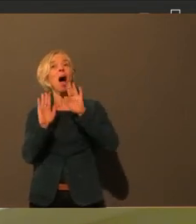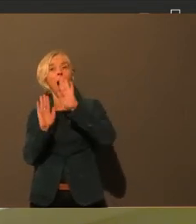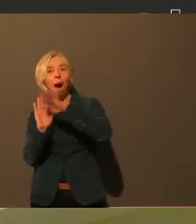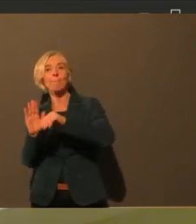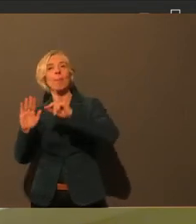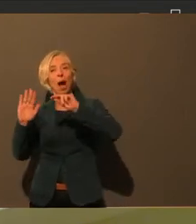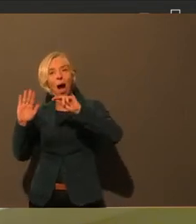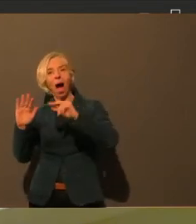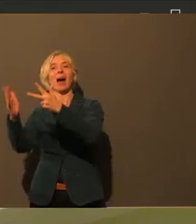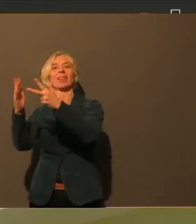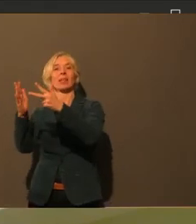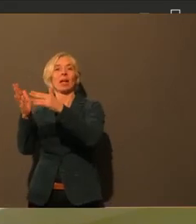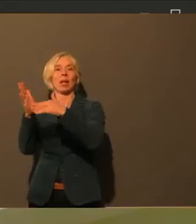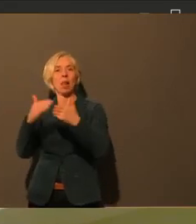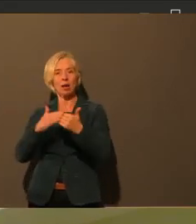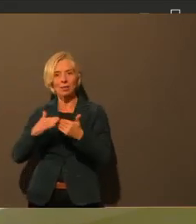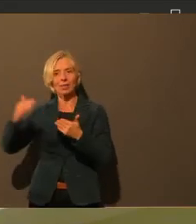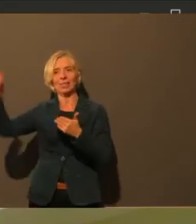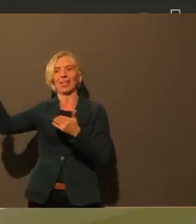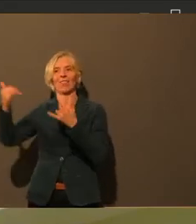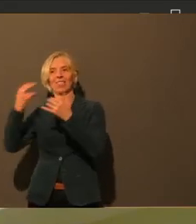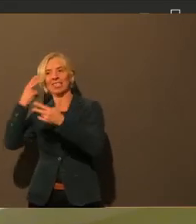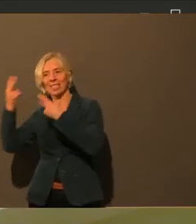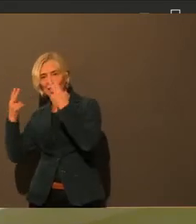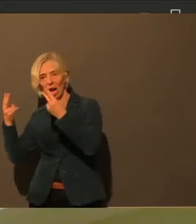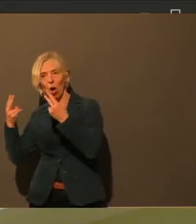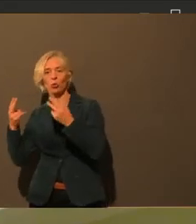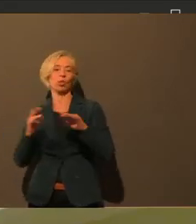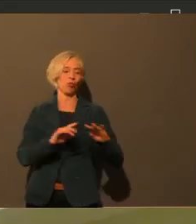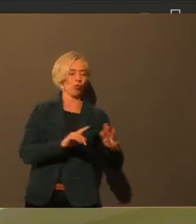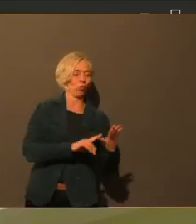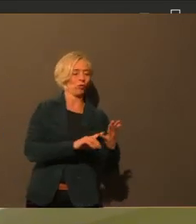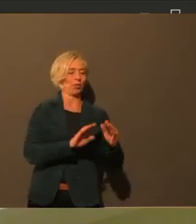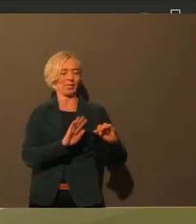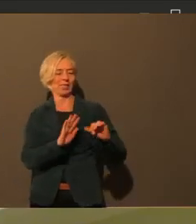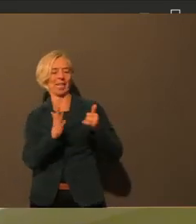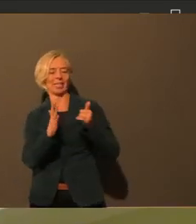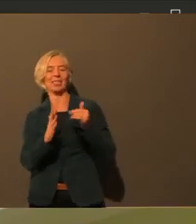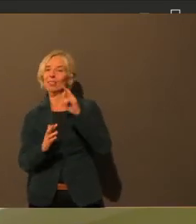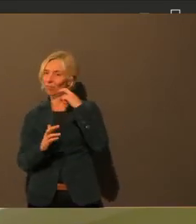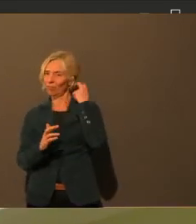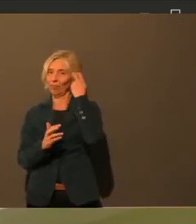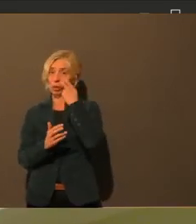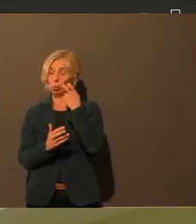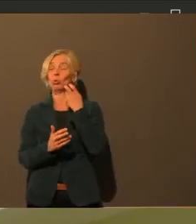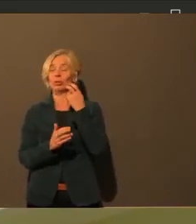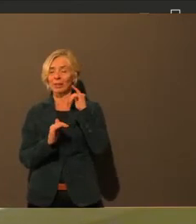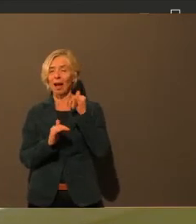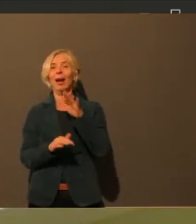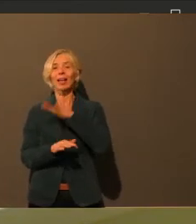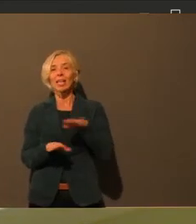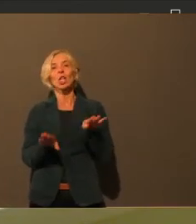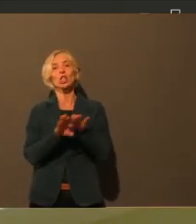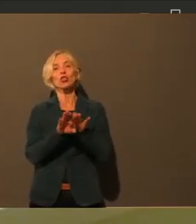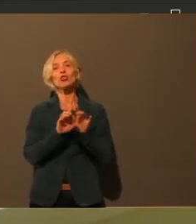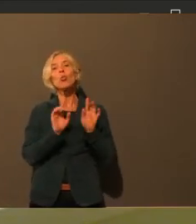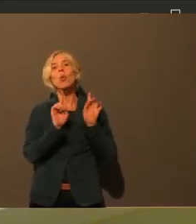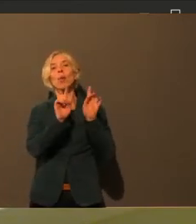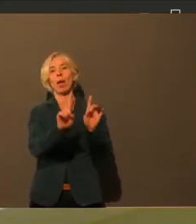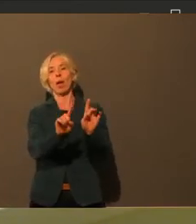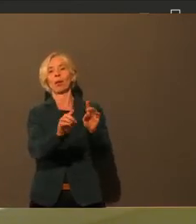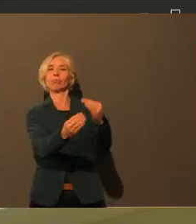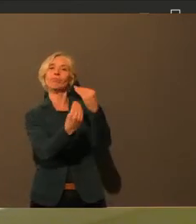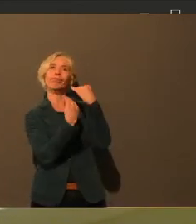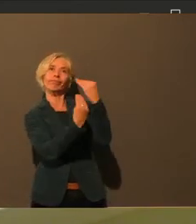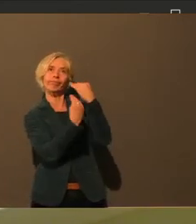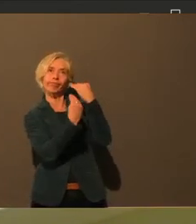Unterstufe, versucht man möglichst den Präsenzunterricht hochzuhalten. Und da wäre einfach mein Wunsch, dass wir möglichst auch in Augsburg